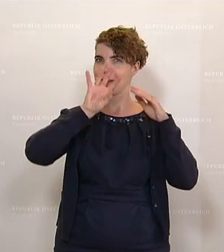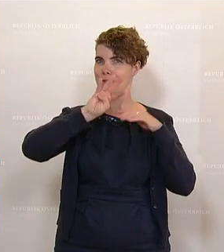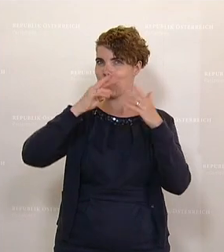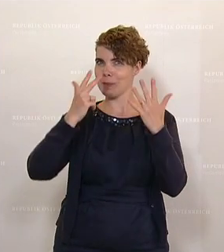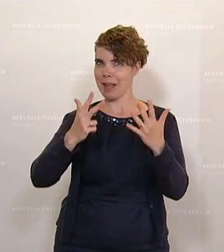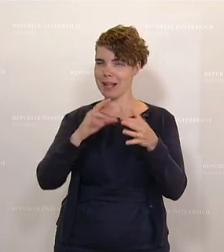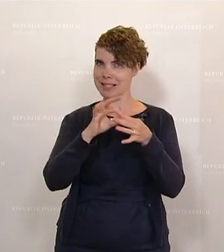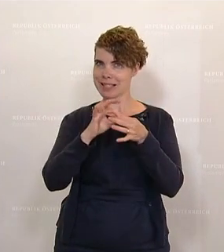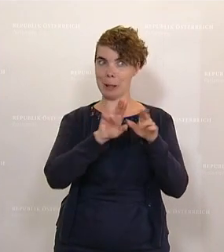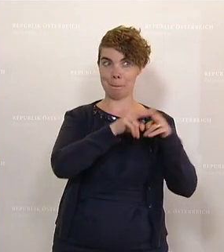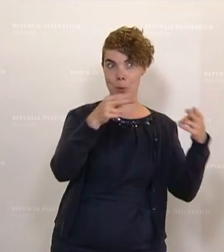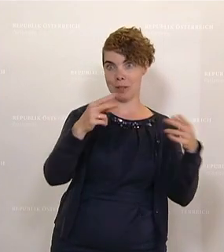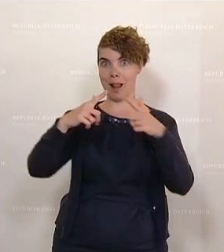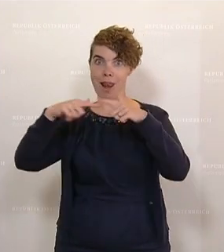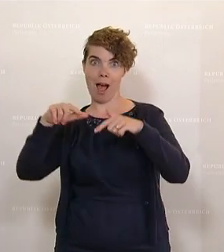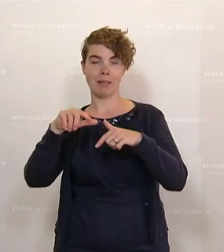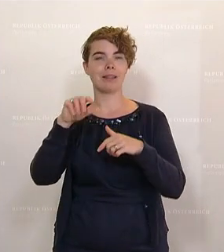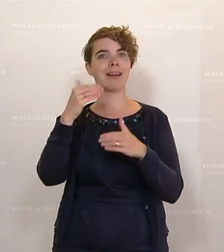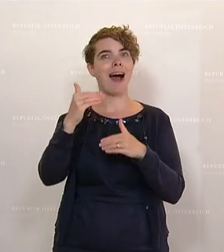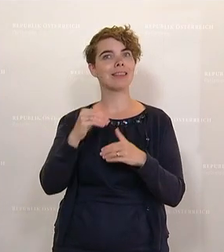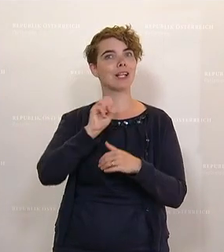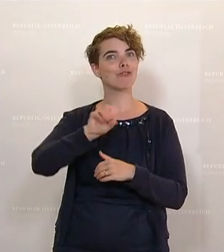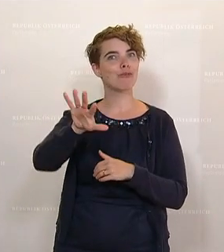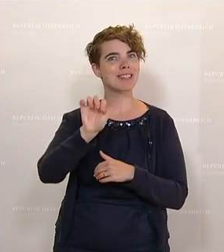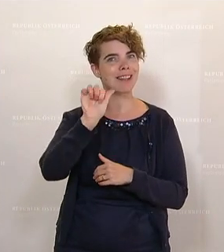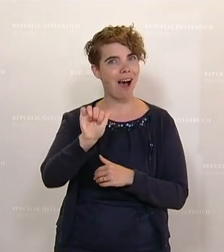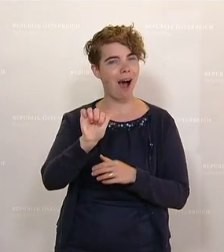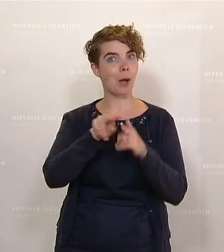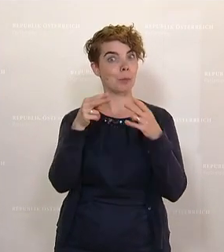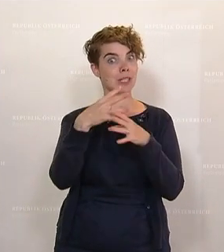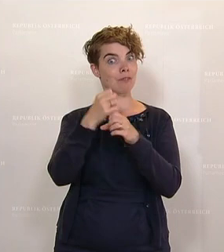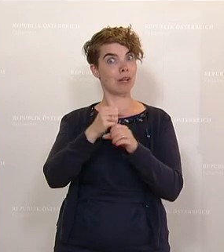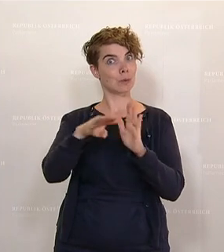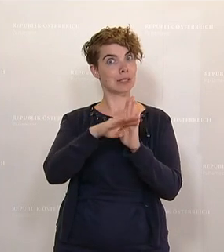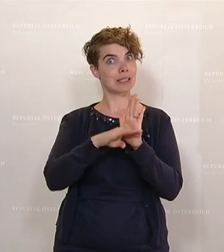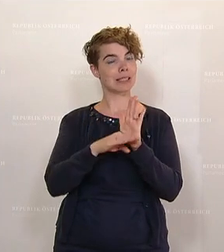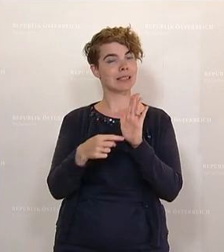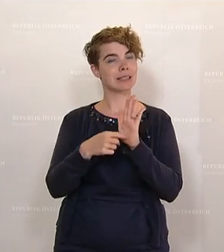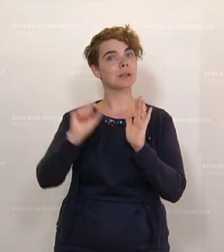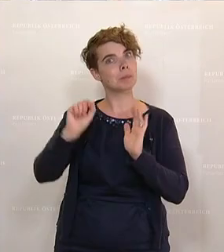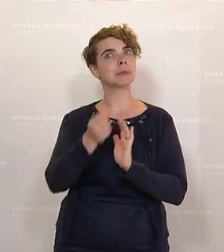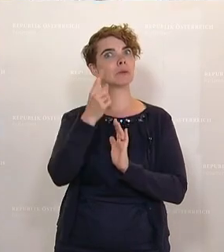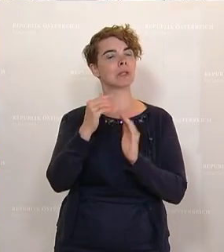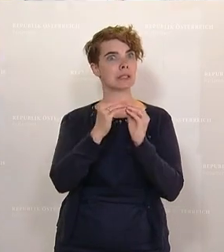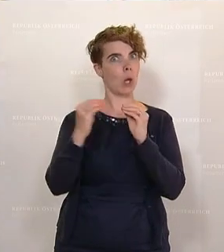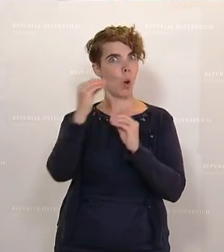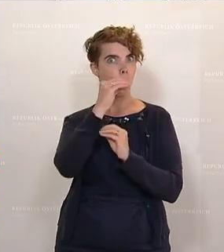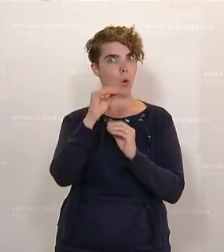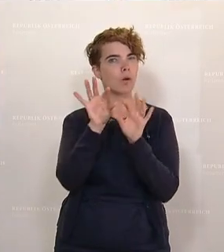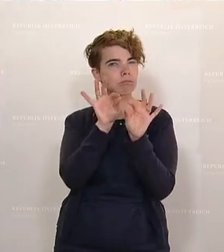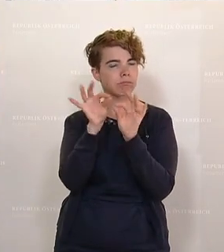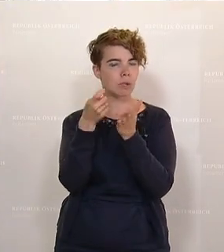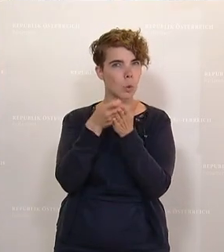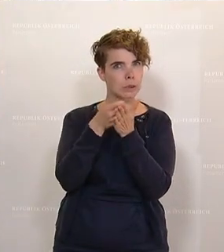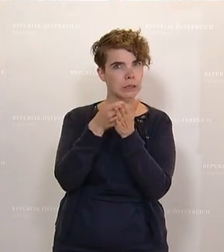von Geflüchteten aus der Ukraine. Hier geht es vor allem um die Erhöhung ausgewählter Kostensätze und die Auszahlung einer Erstversorgungspauschale.